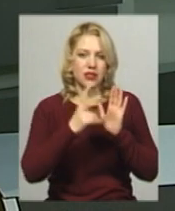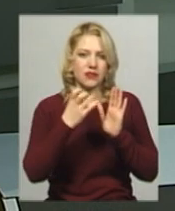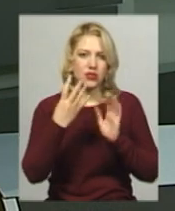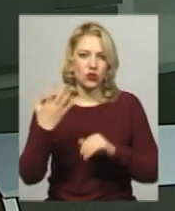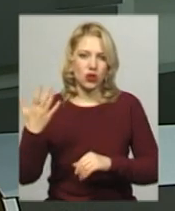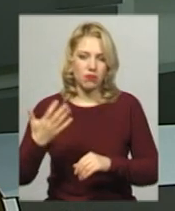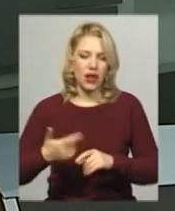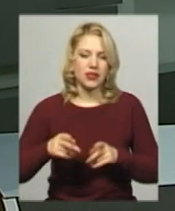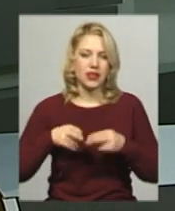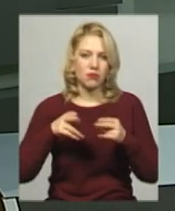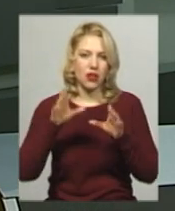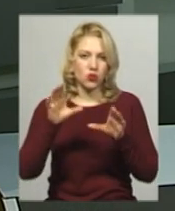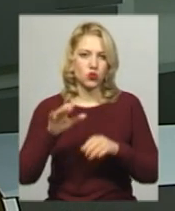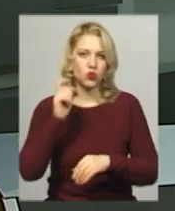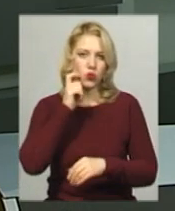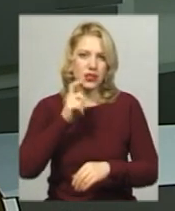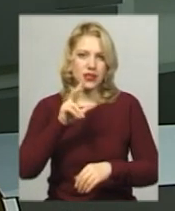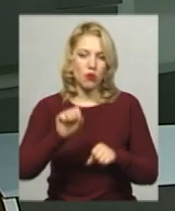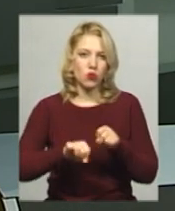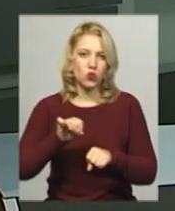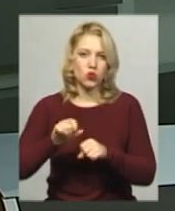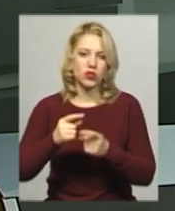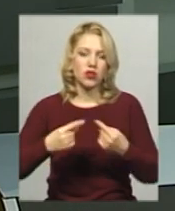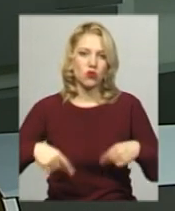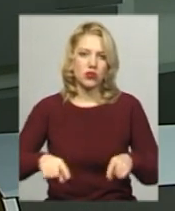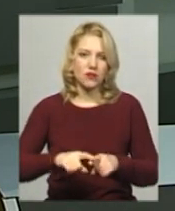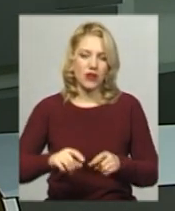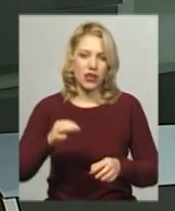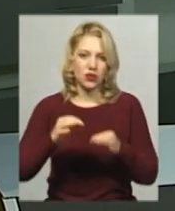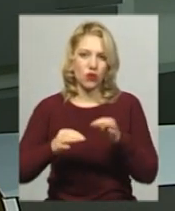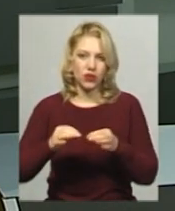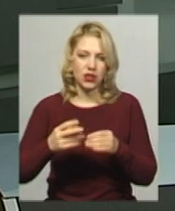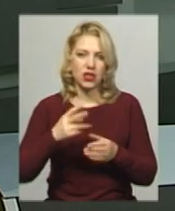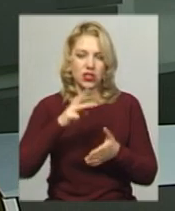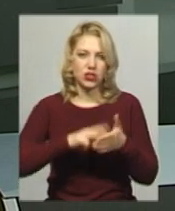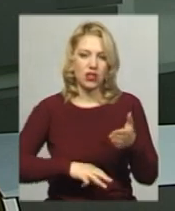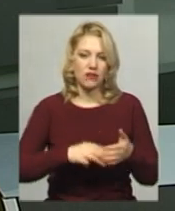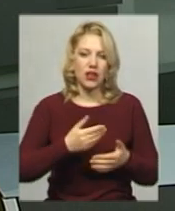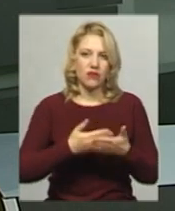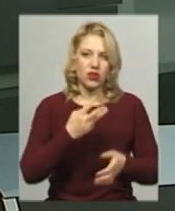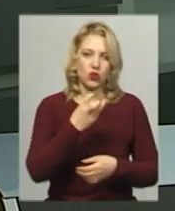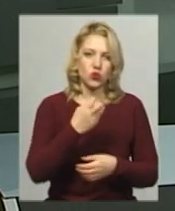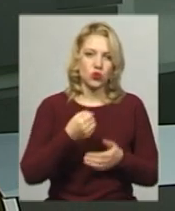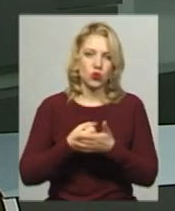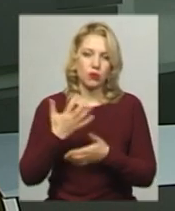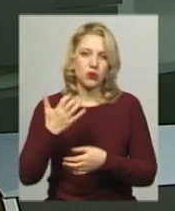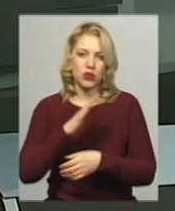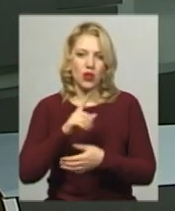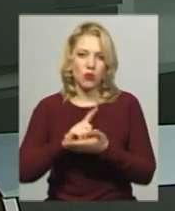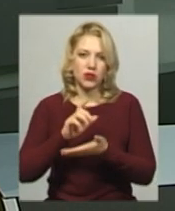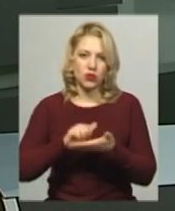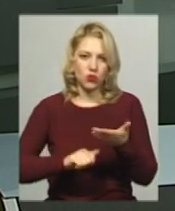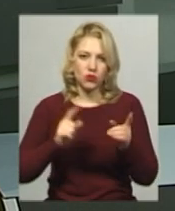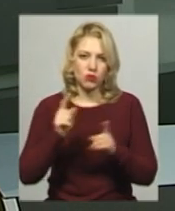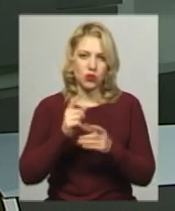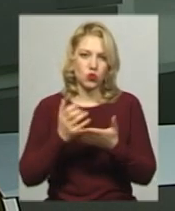Кримінального кодексу України за правопорушення у сфері довкілля передбачає штраф від 300 до 500 неоподаткованих мінімумів